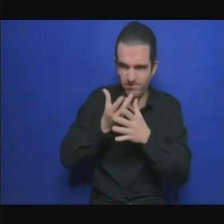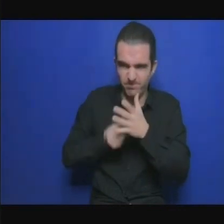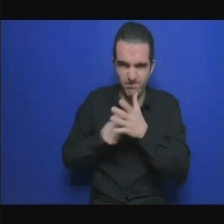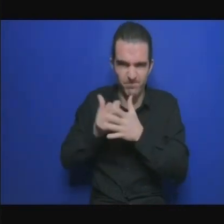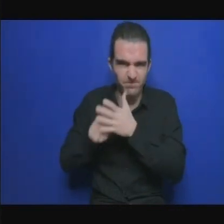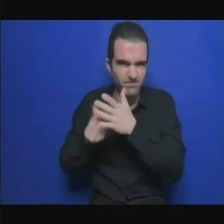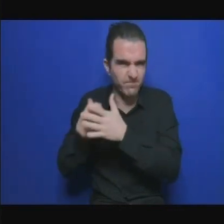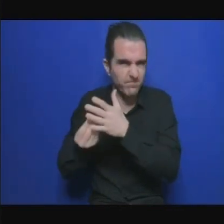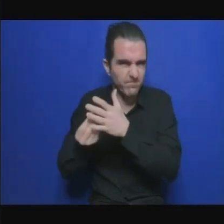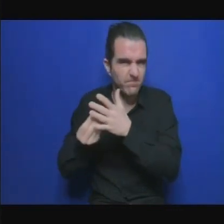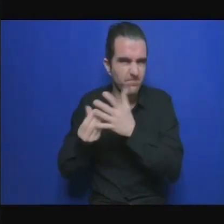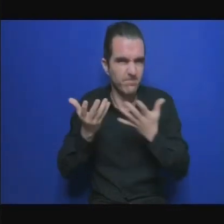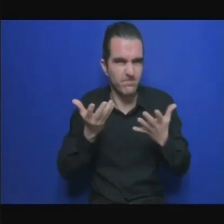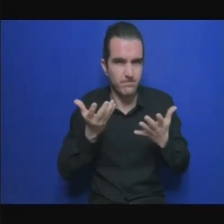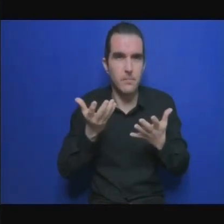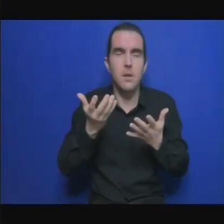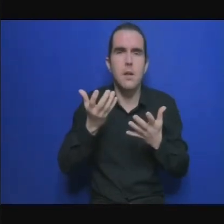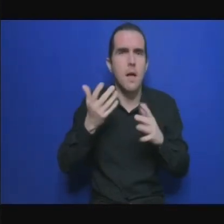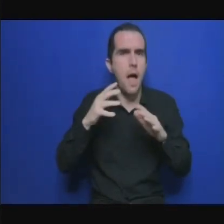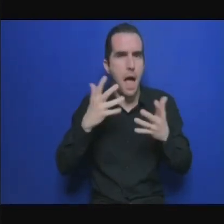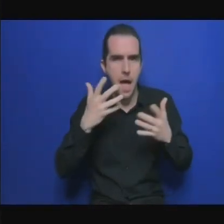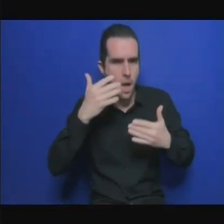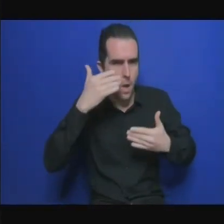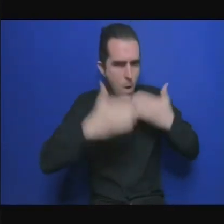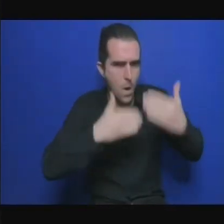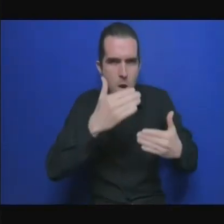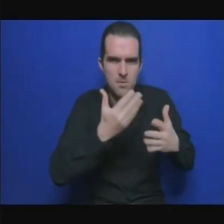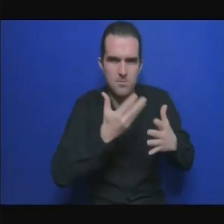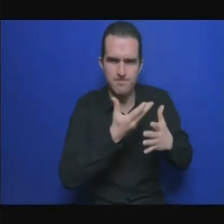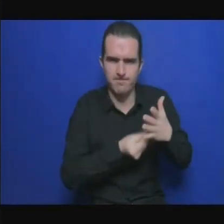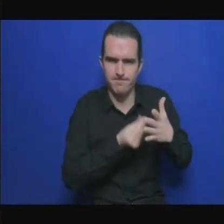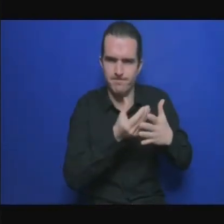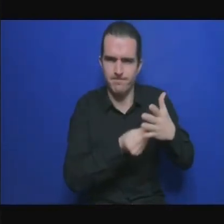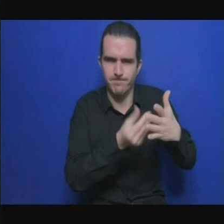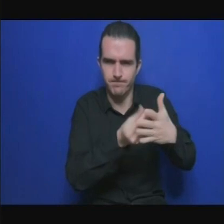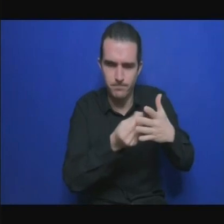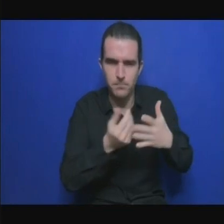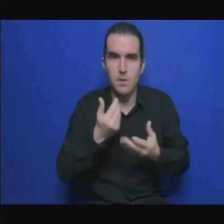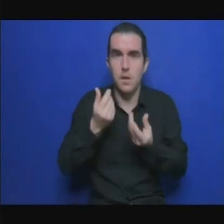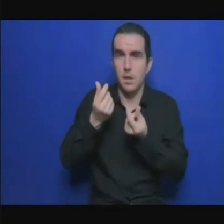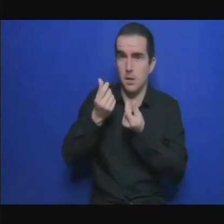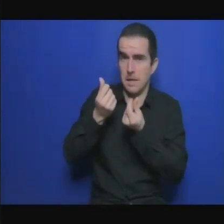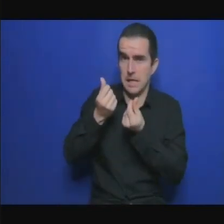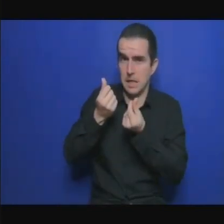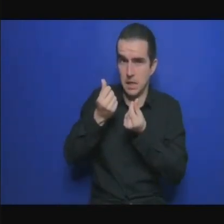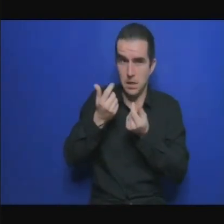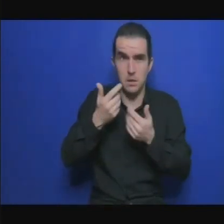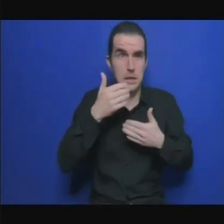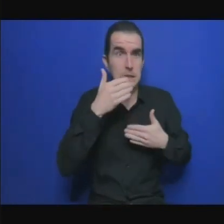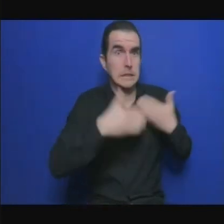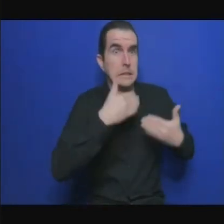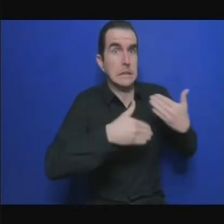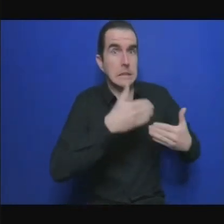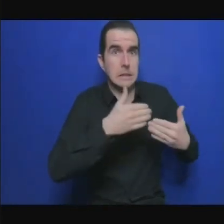choses en Afrique ce n pas comme dans le reste du monde ici